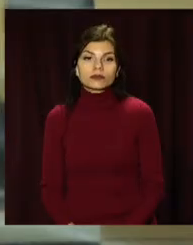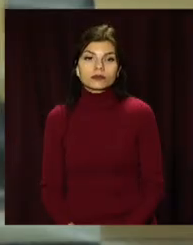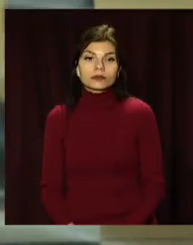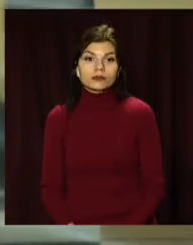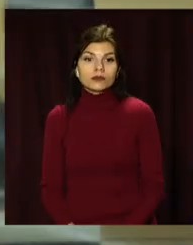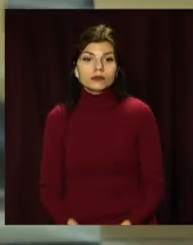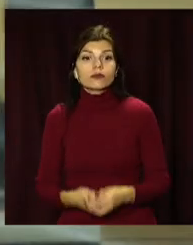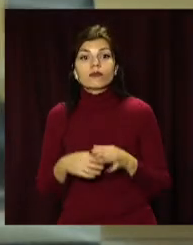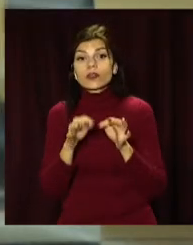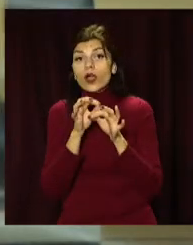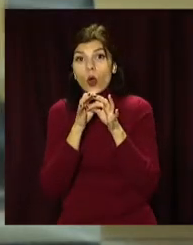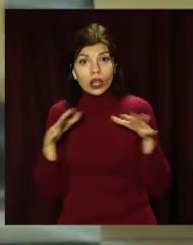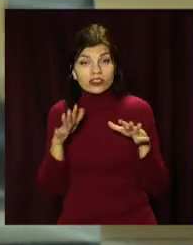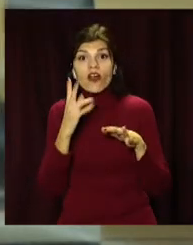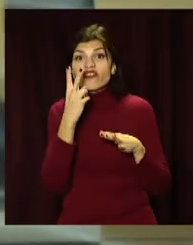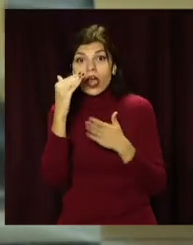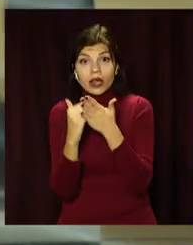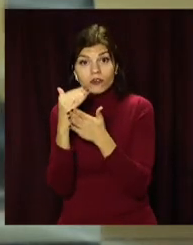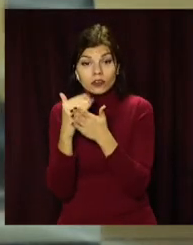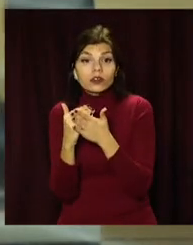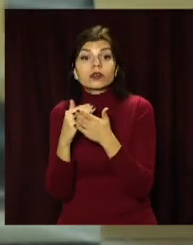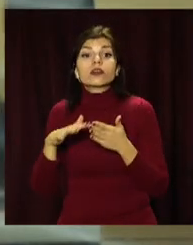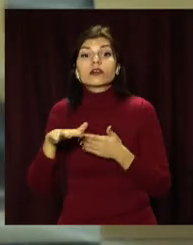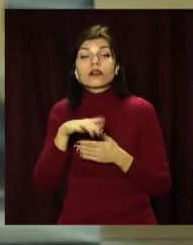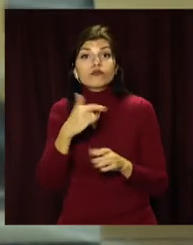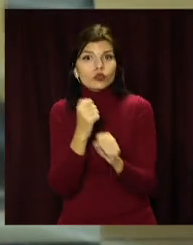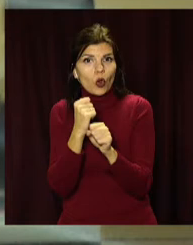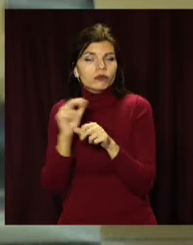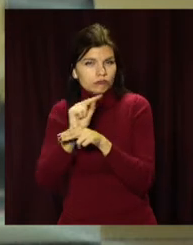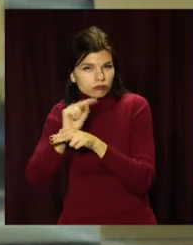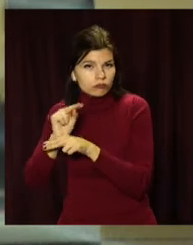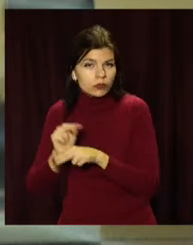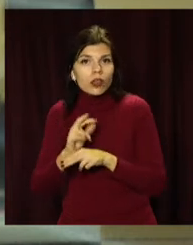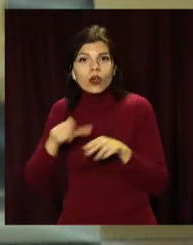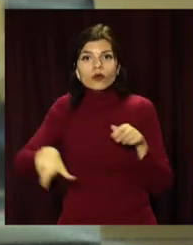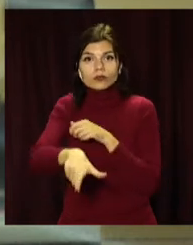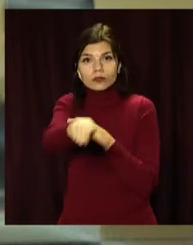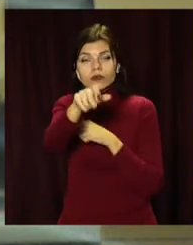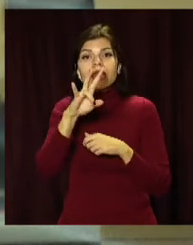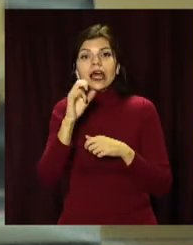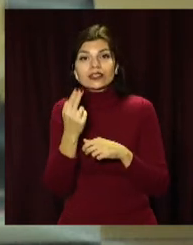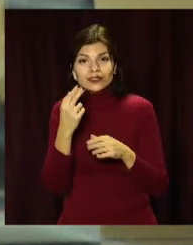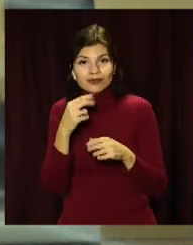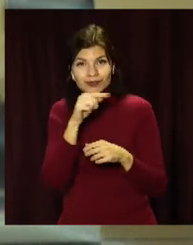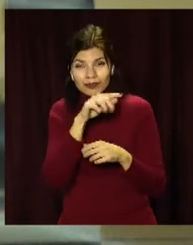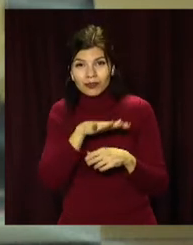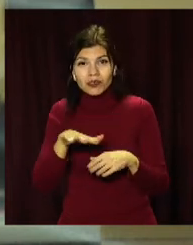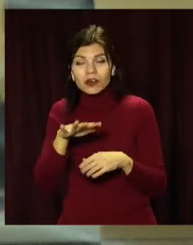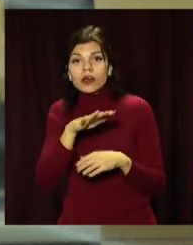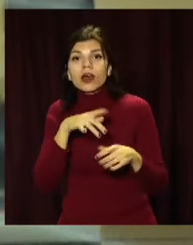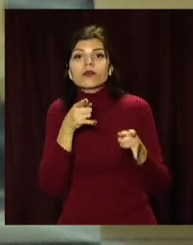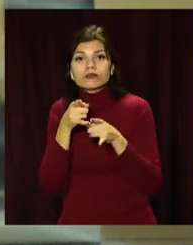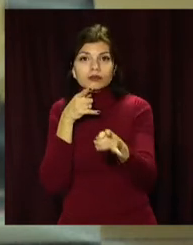Розв'язка у два рівні. На Решетилівській трасі тривають роботи. Наразі на автошляху національного значення будують дворівневу